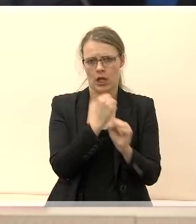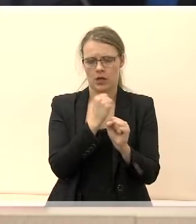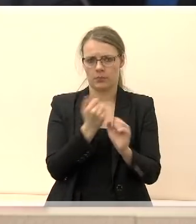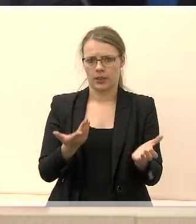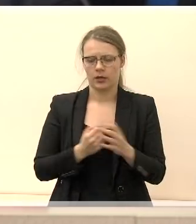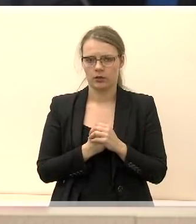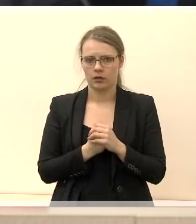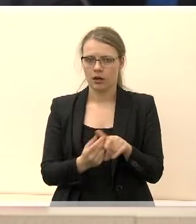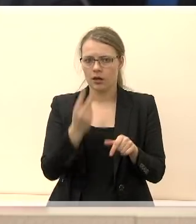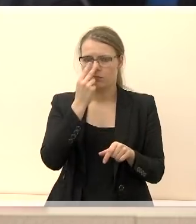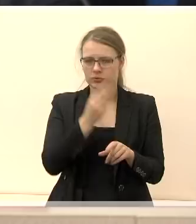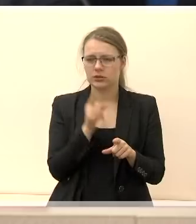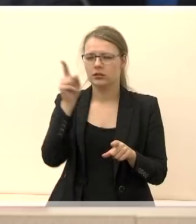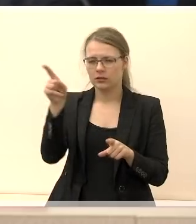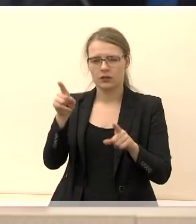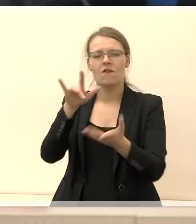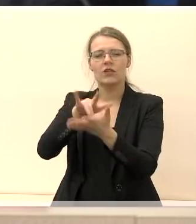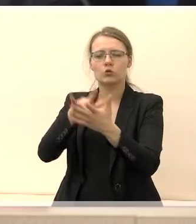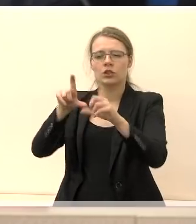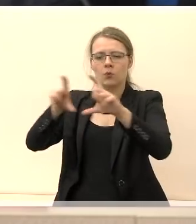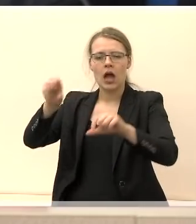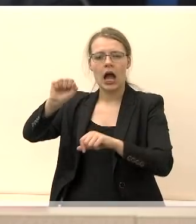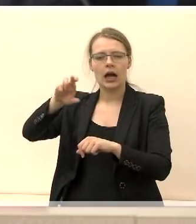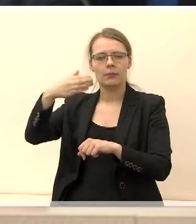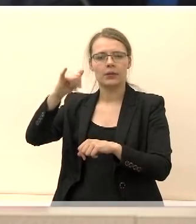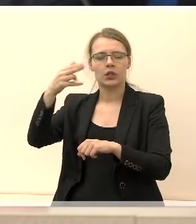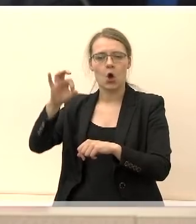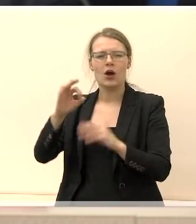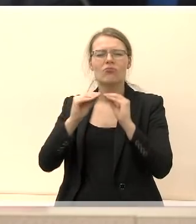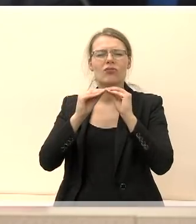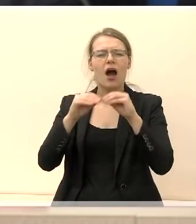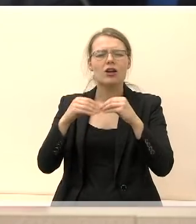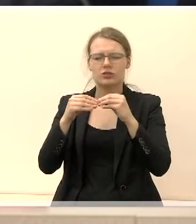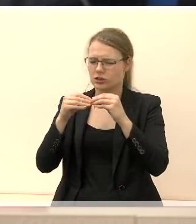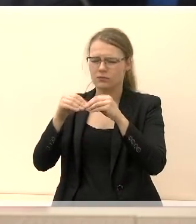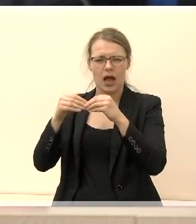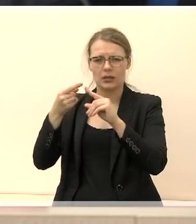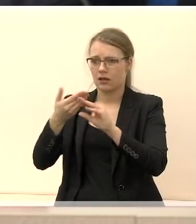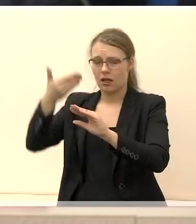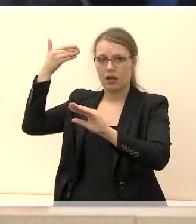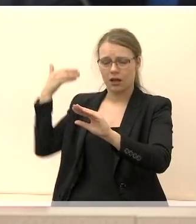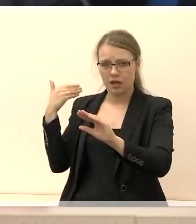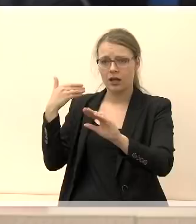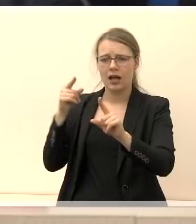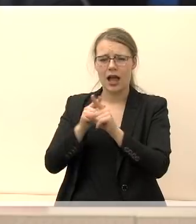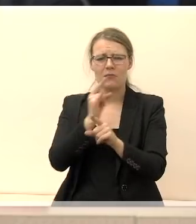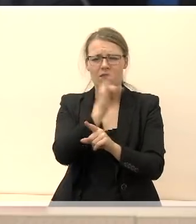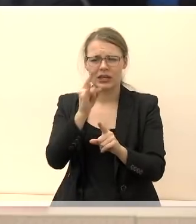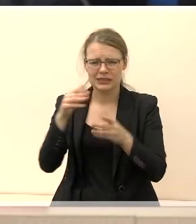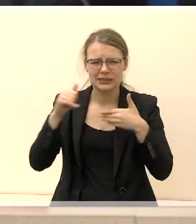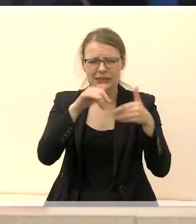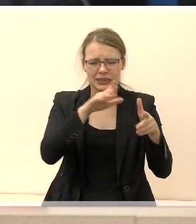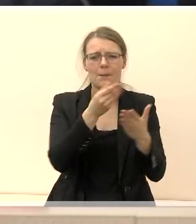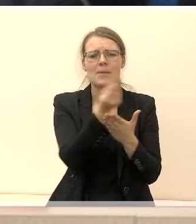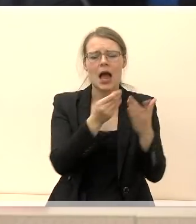Pažiūrėkime į Armino vidurinę mokyklą. Prieš 10 metų per skubėjimą iškrausti vaikus iš dailės